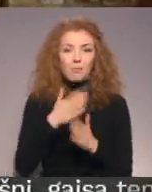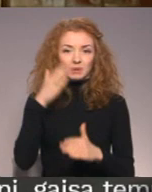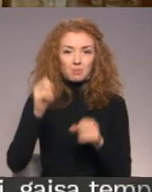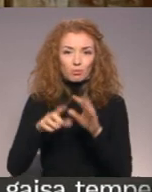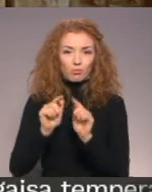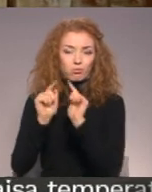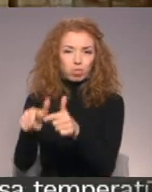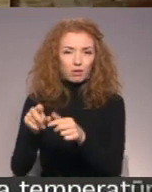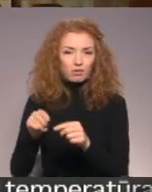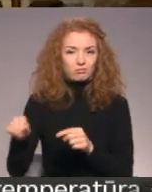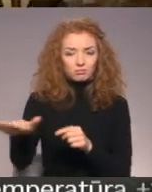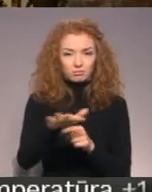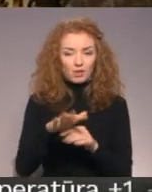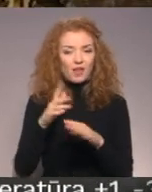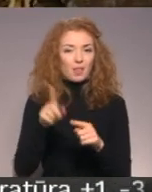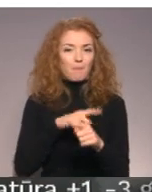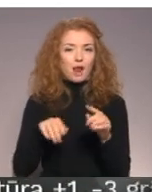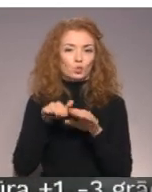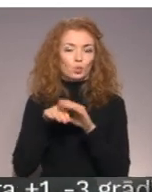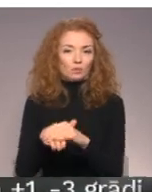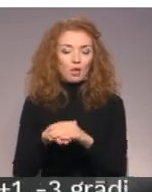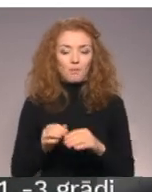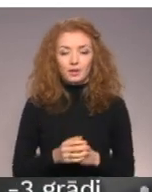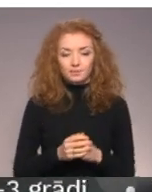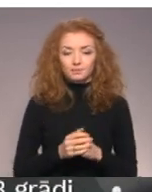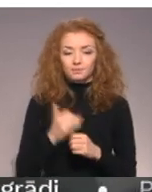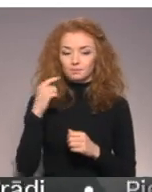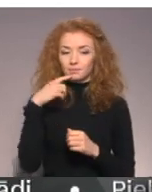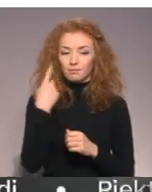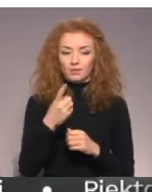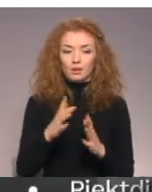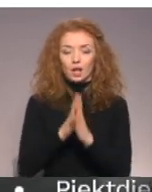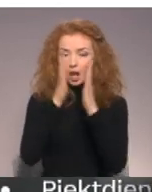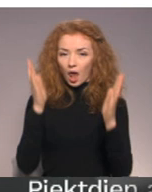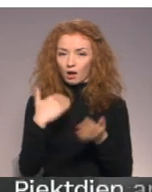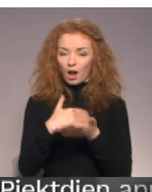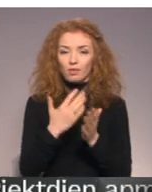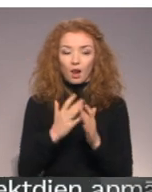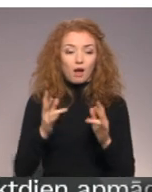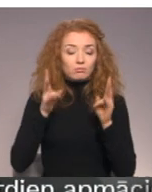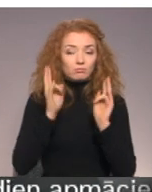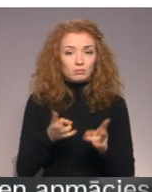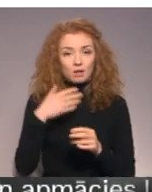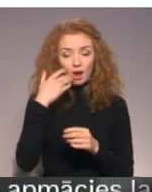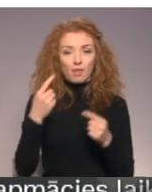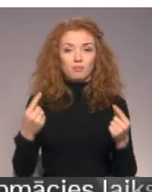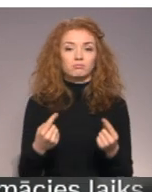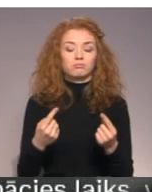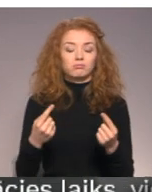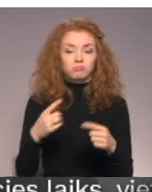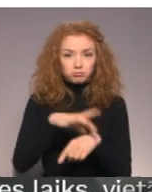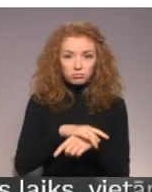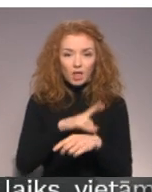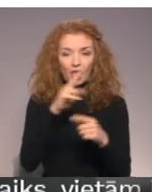nonāka vidē, vai tiek nepareizi glabāti. Esam secinājuši, ka lielākā dēļ gadījumu, kad atklātas neietbilstības vidas